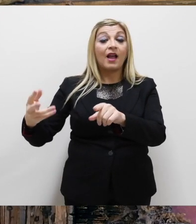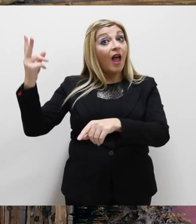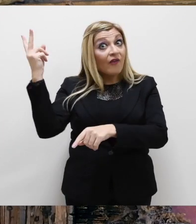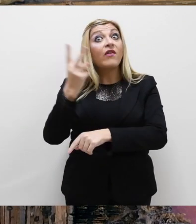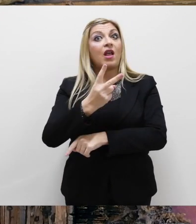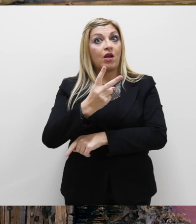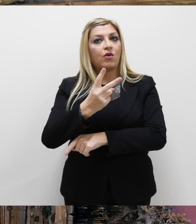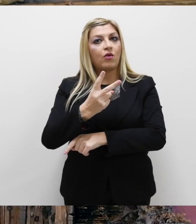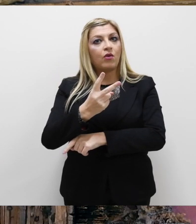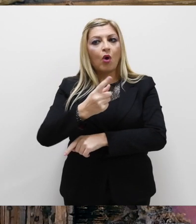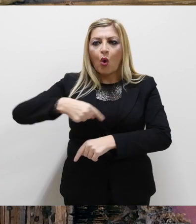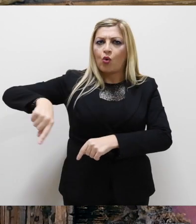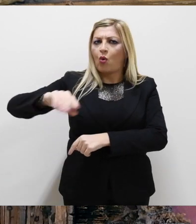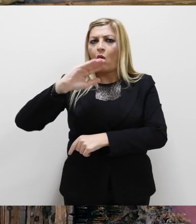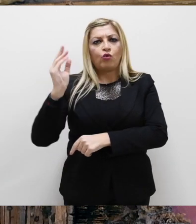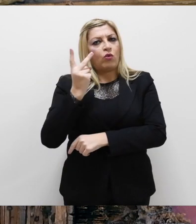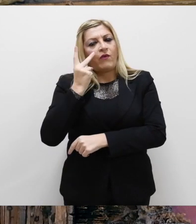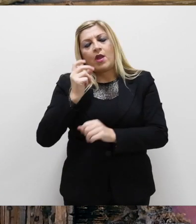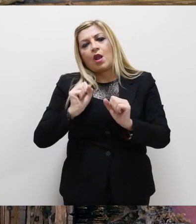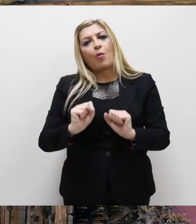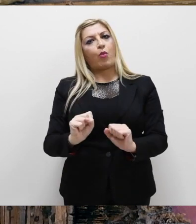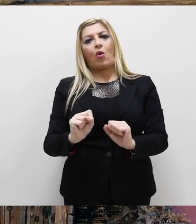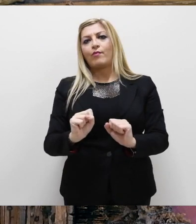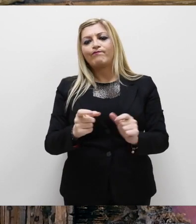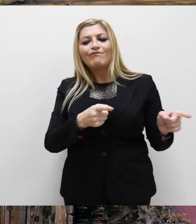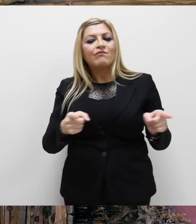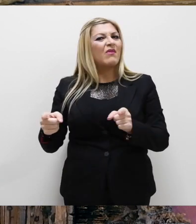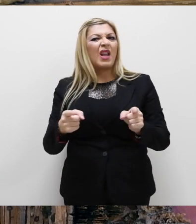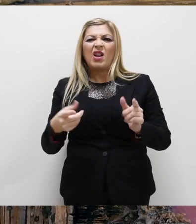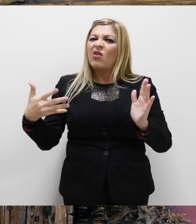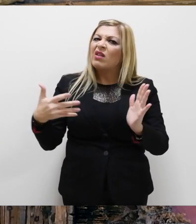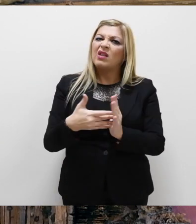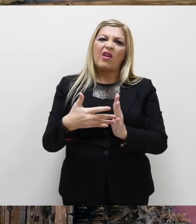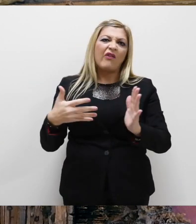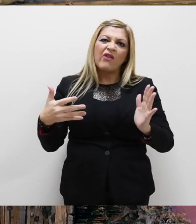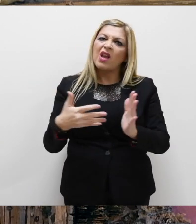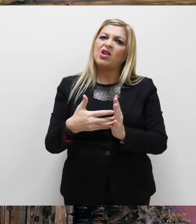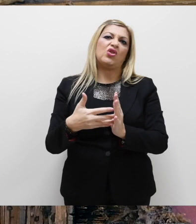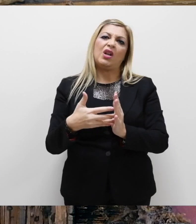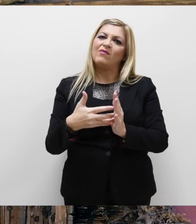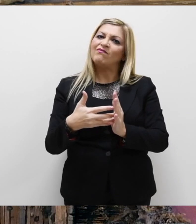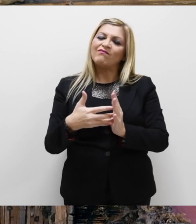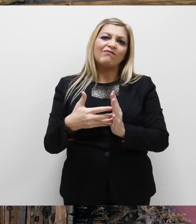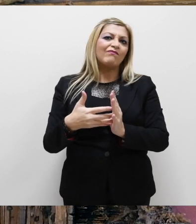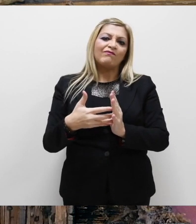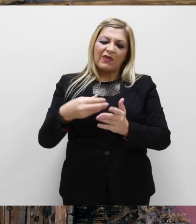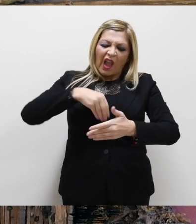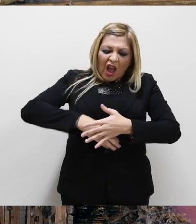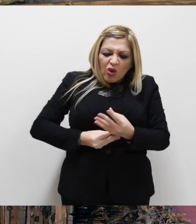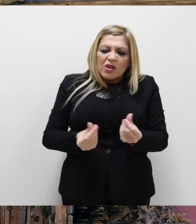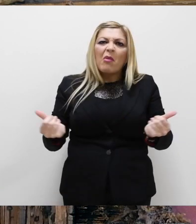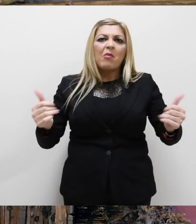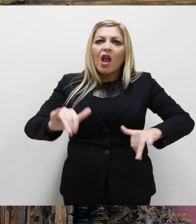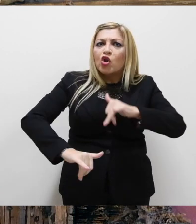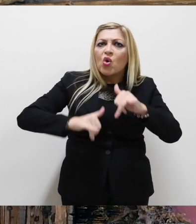È vero, ed è sotto gli occhi di tutti, che stiamo attraversando un periodo difficile, segnato